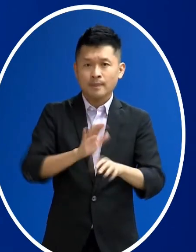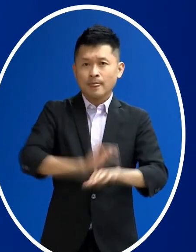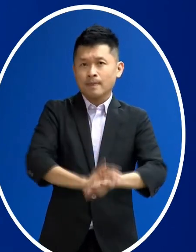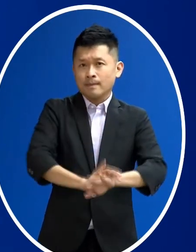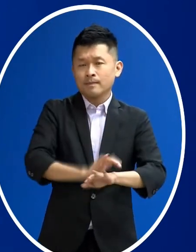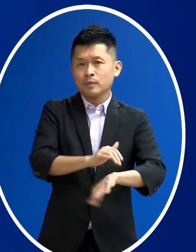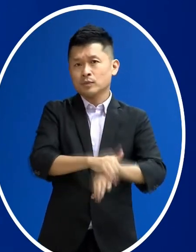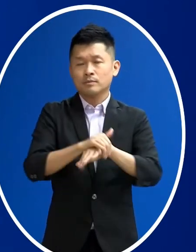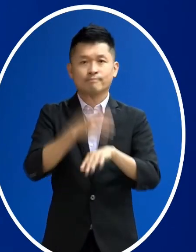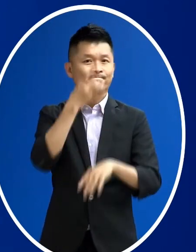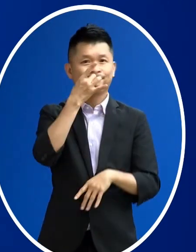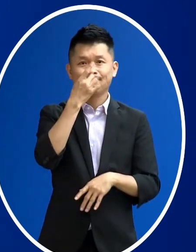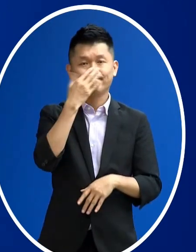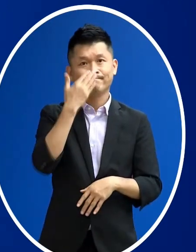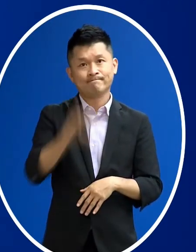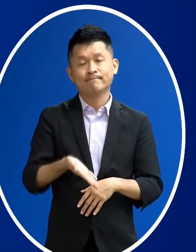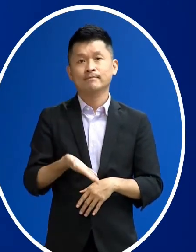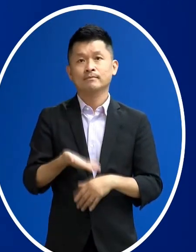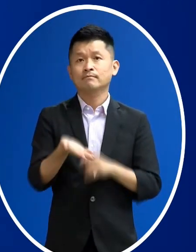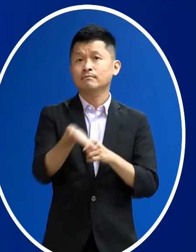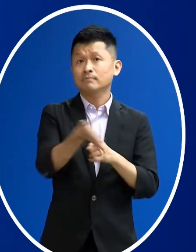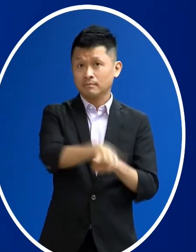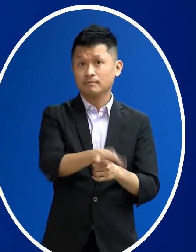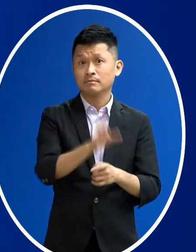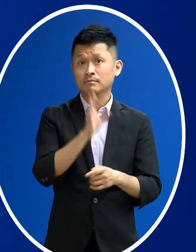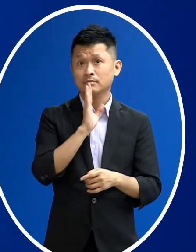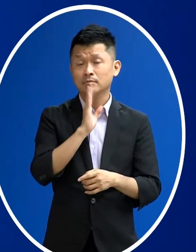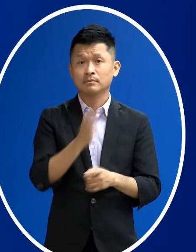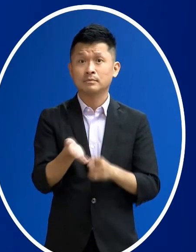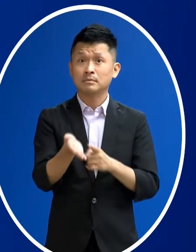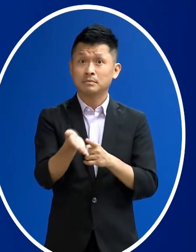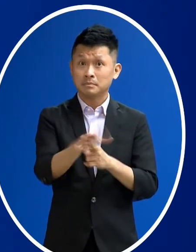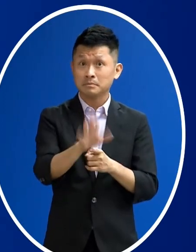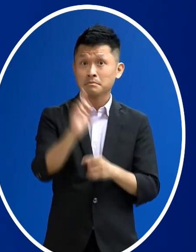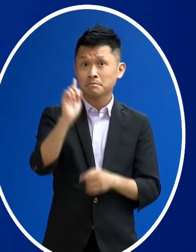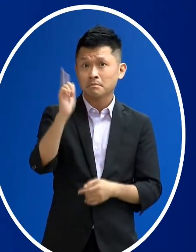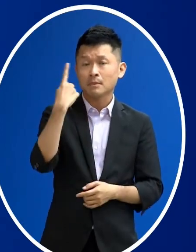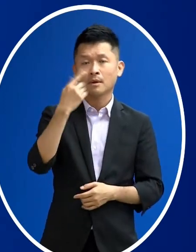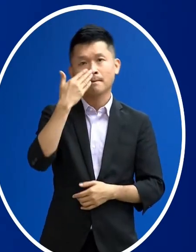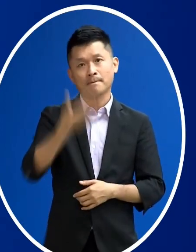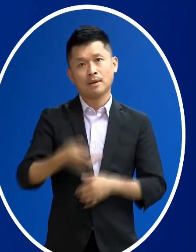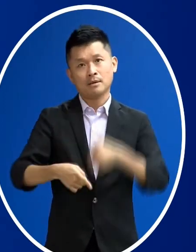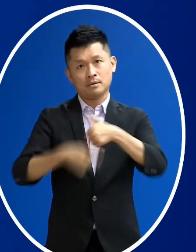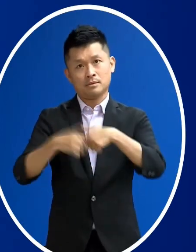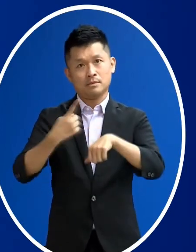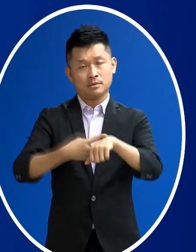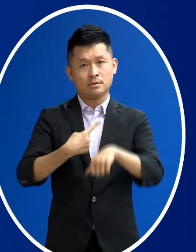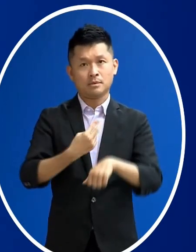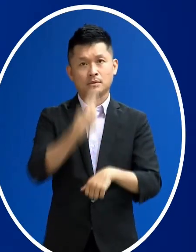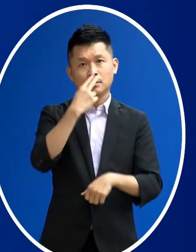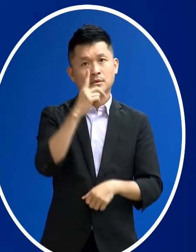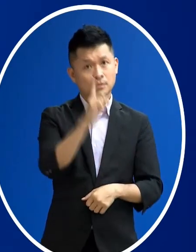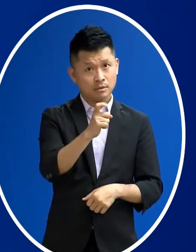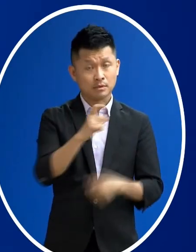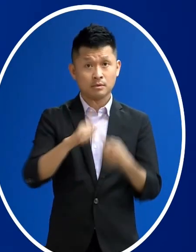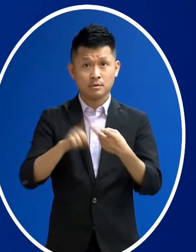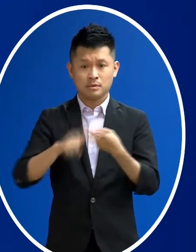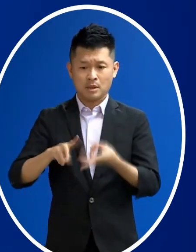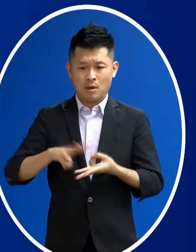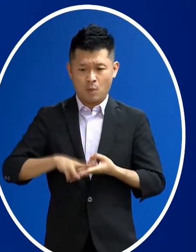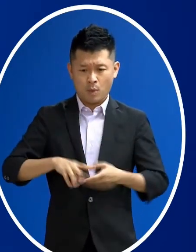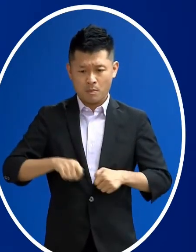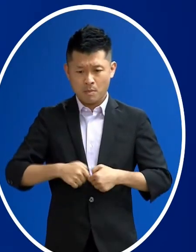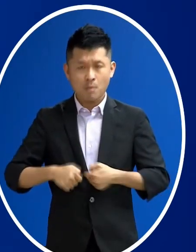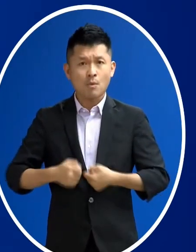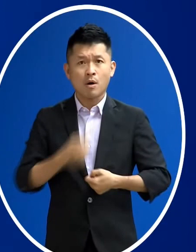效在醫院裡面死亡 那這個死因的話主要是歸因於拜學性休課 跟有這個胃潰瘍出